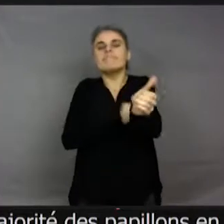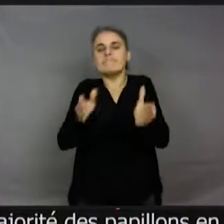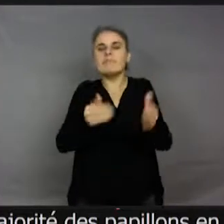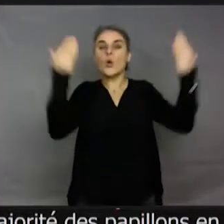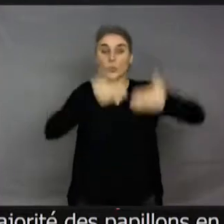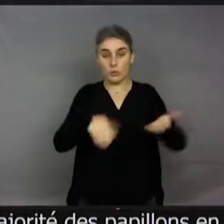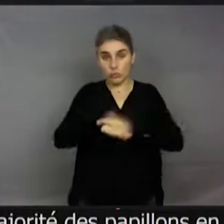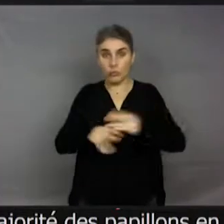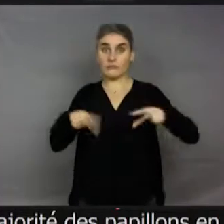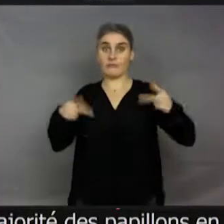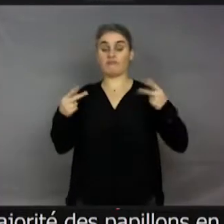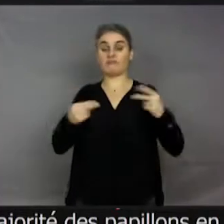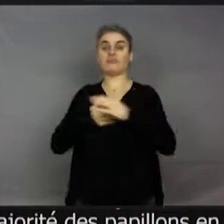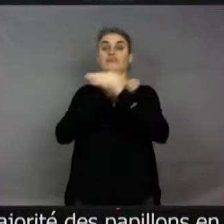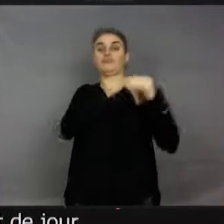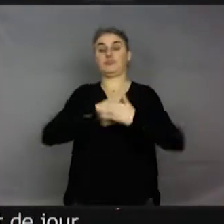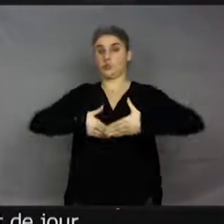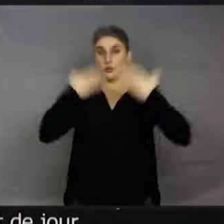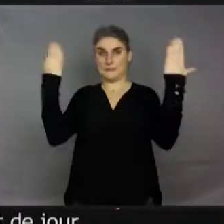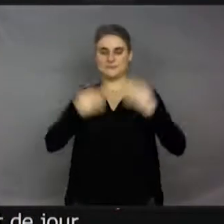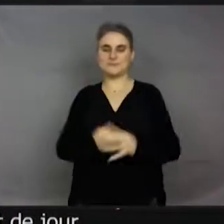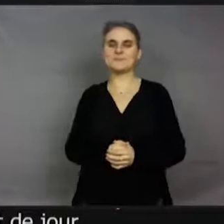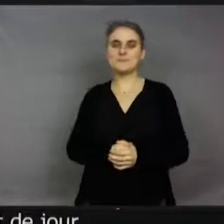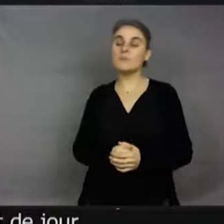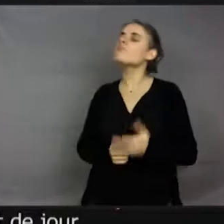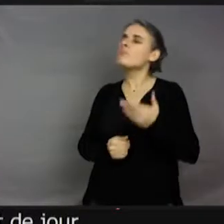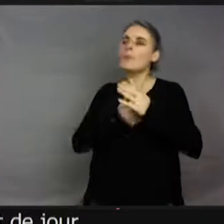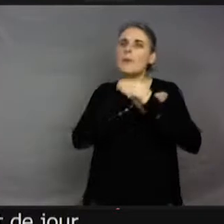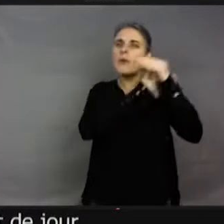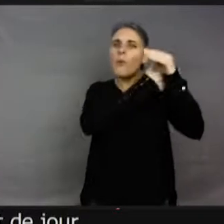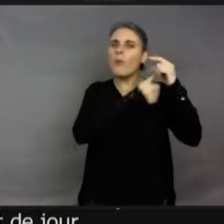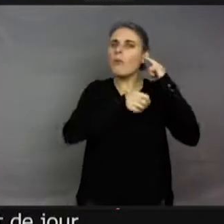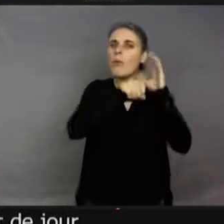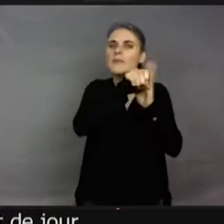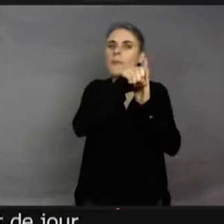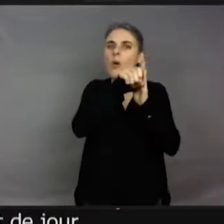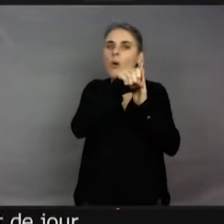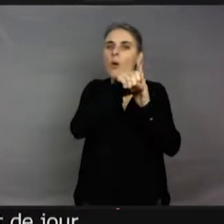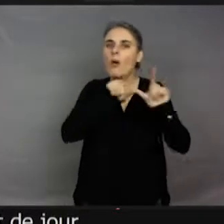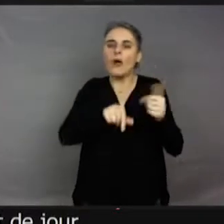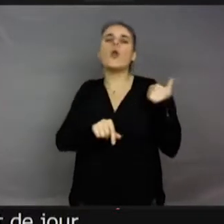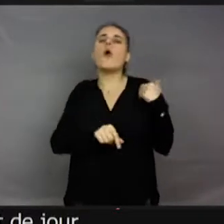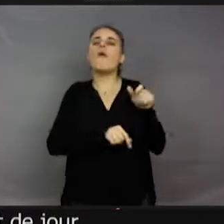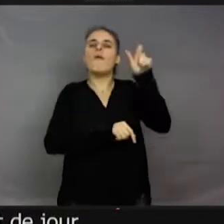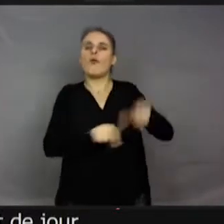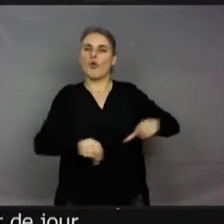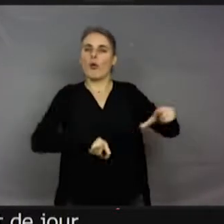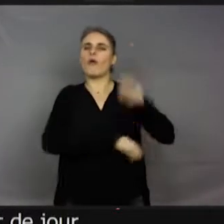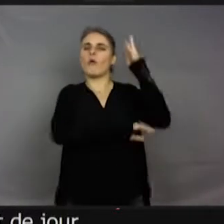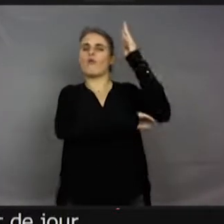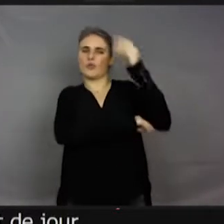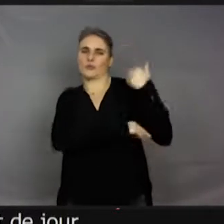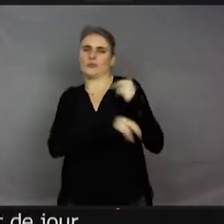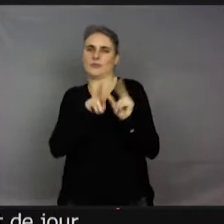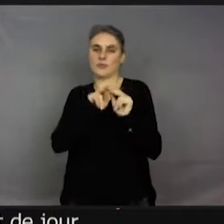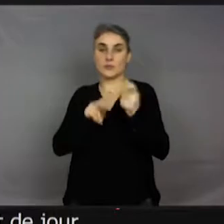Alors, là, vous nous avez parlé de tympan pour des papillons, mais on en a un petit peu parlé avec Farah tout à l'heure. Les yeux, les yeux chez les insectes, c